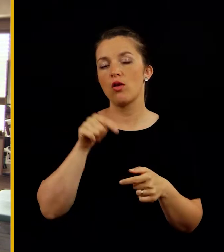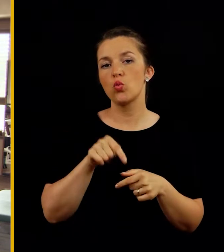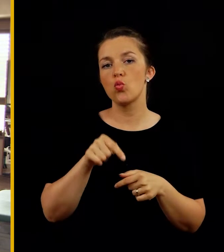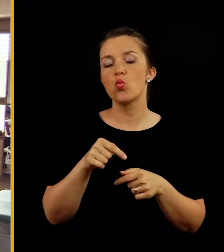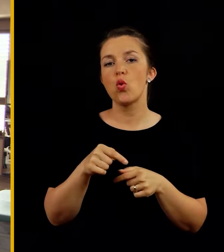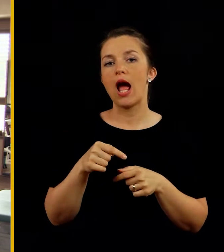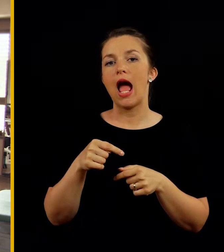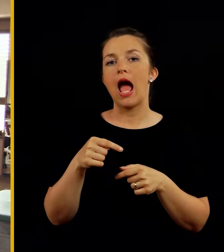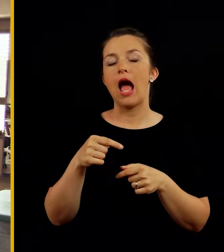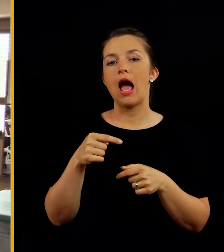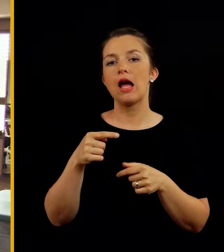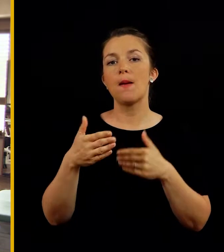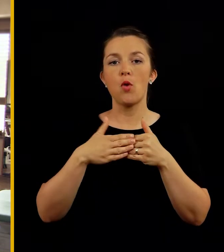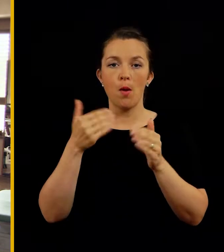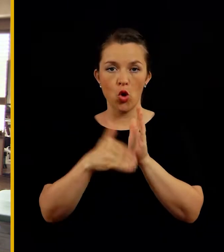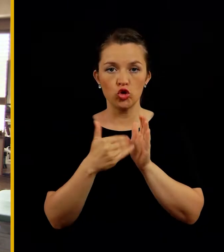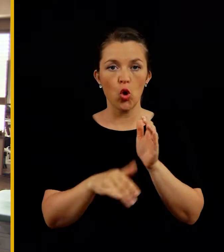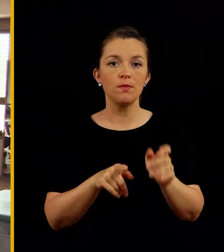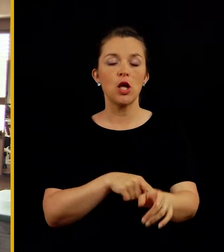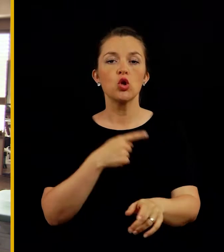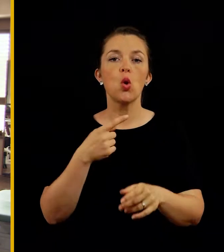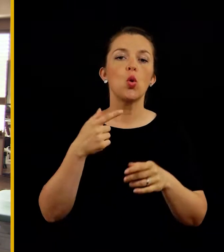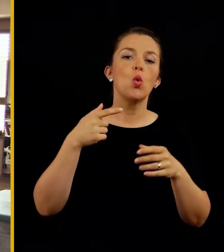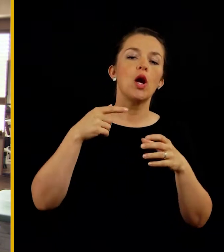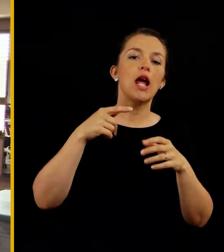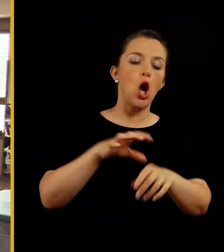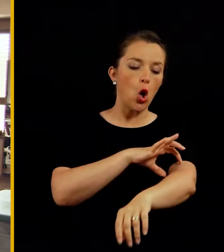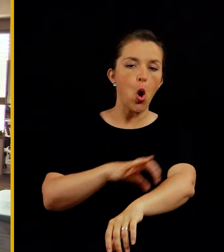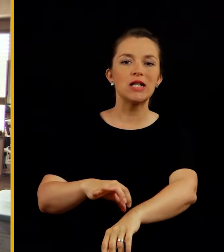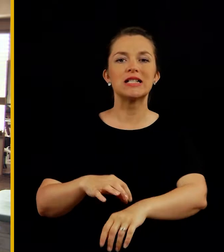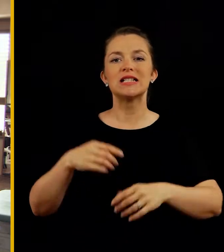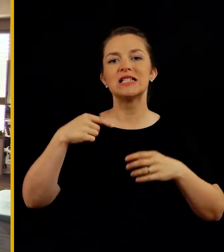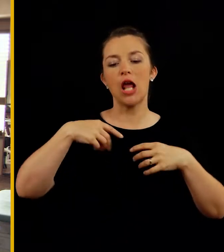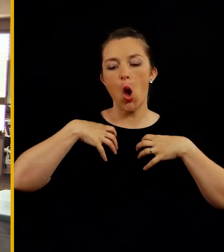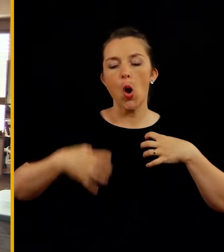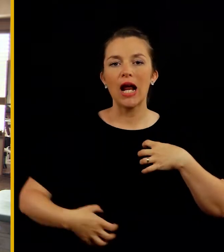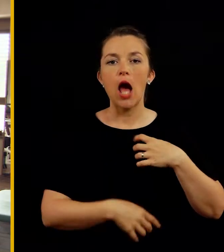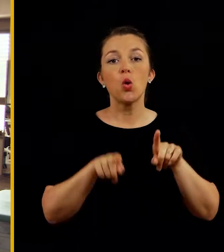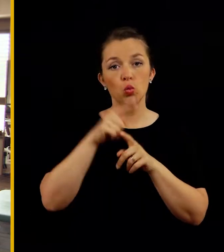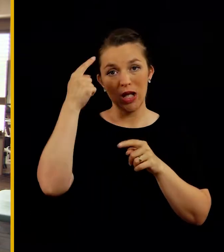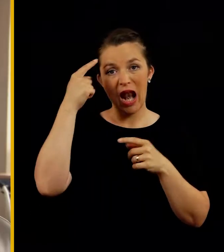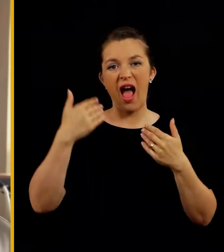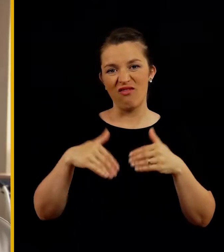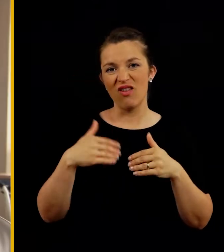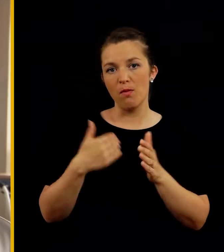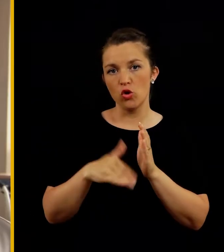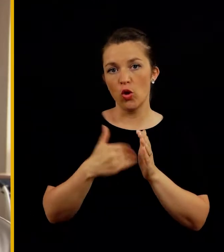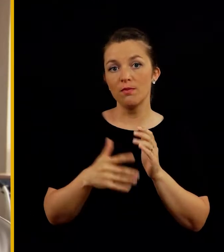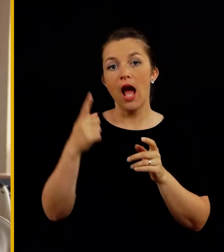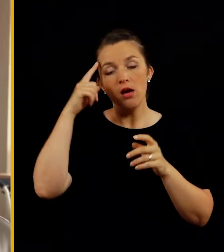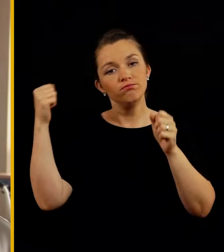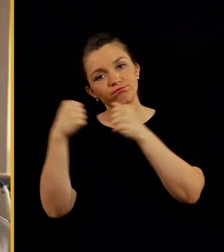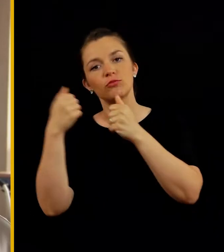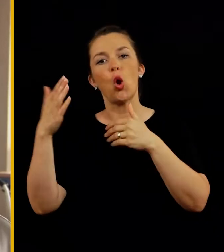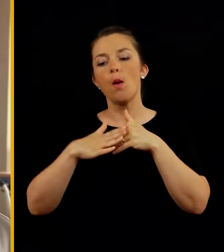in tukaj je neminavno, poleg poškodbe dolgih kosti in votlih organov, poškodovana tudi glava. Pri udarcu v